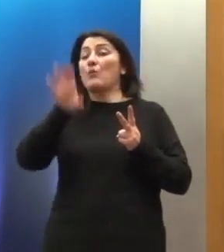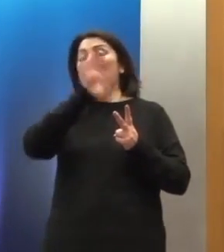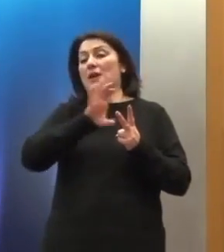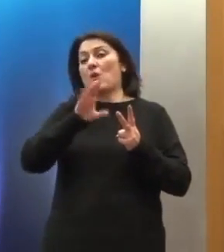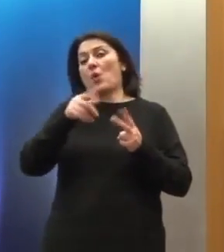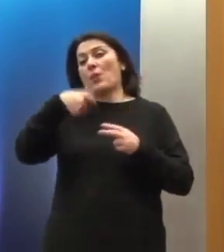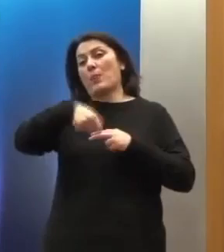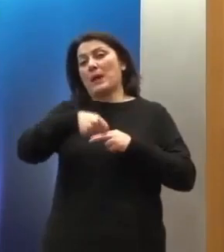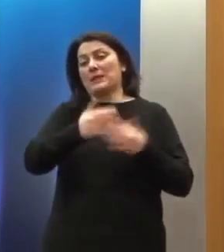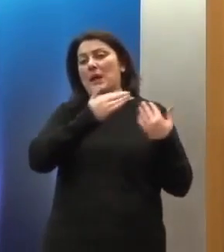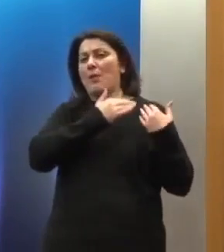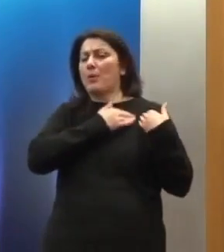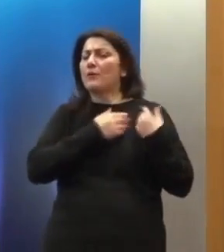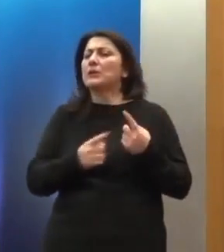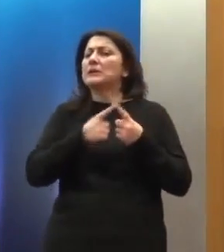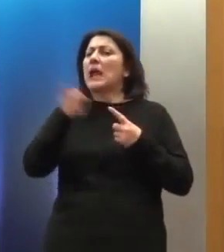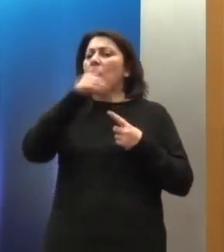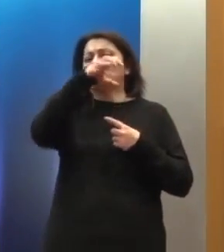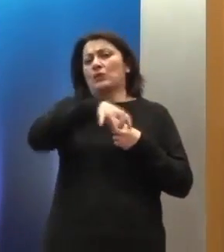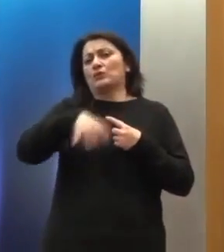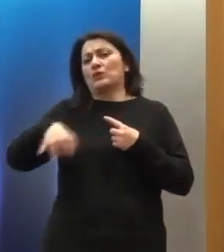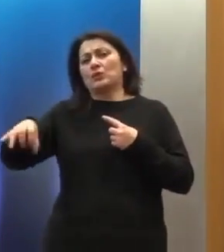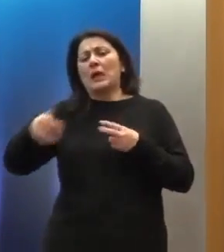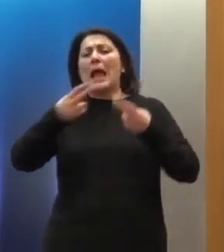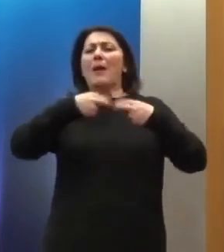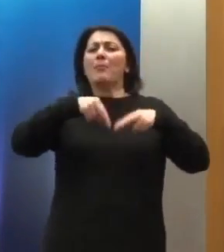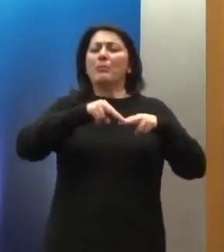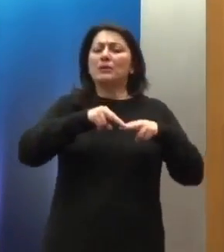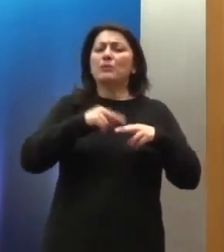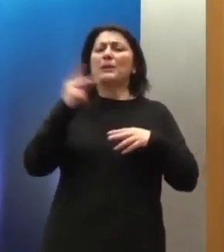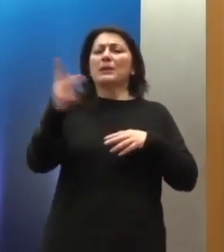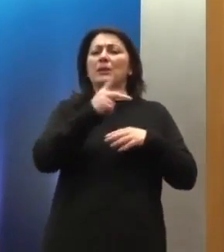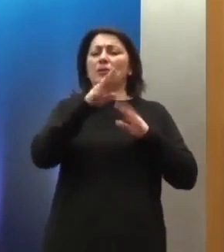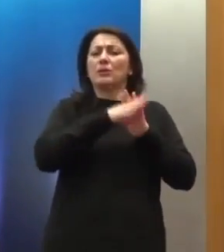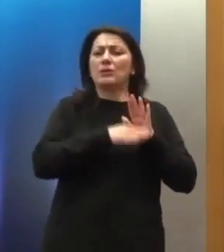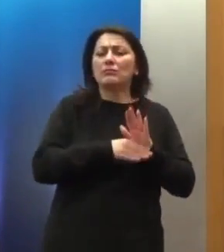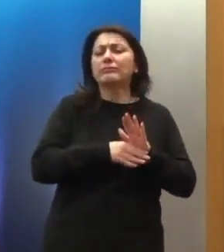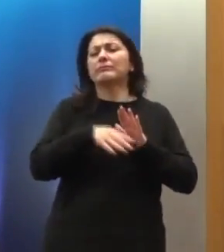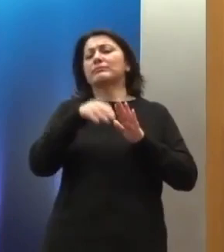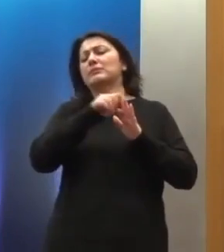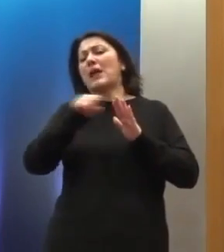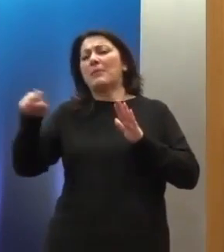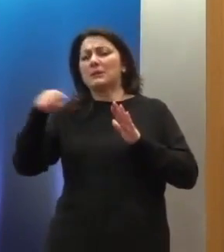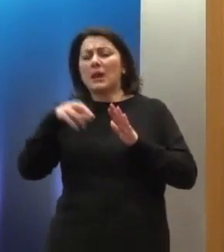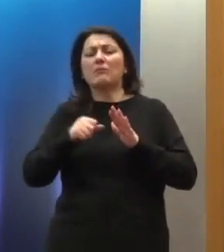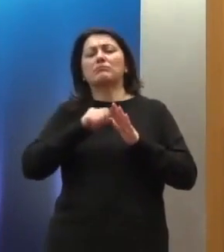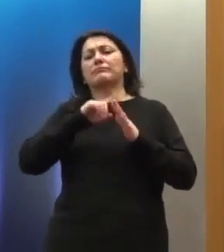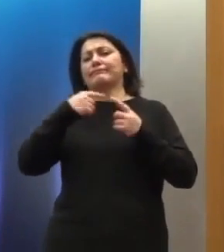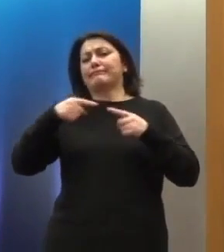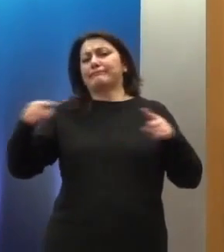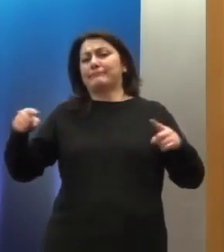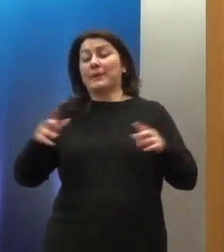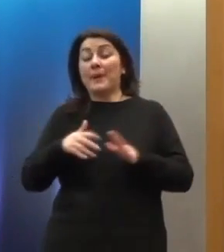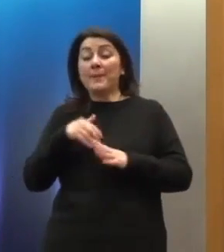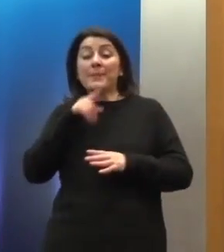από μια σειρά άλλα όργανα, όπως η Επιτροπή του Ευρωπαϊκού Κοινωνικού Χάρτη, η ΣΥΡΑΤΕΙ, η ΕΚΤΕΚΤΑ, τα οποία στην ουσία τι